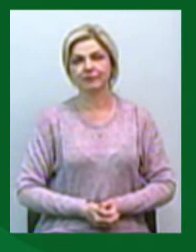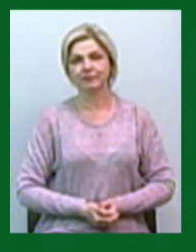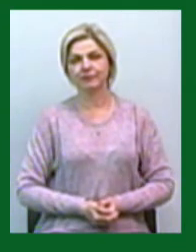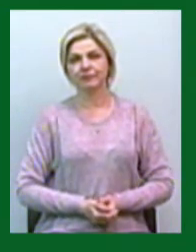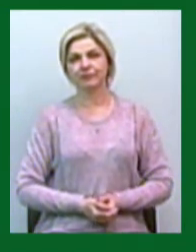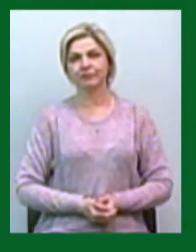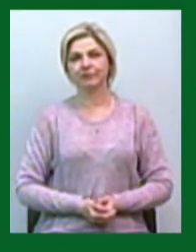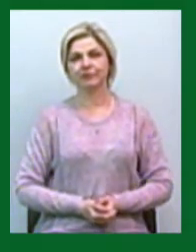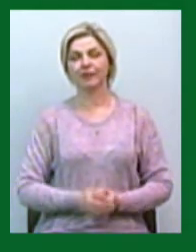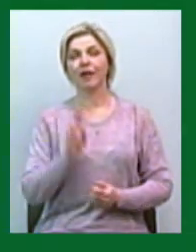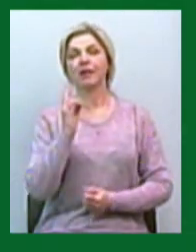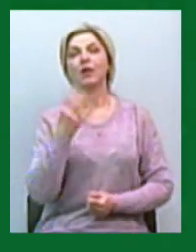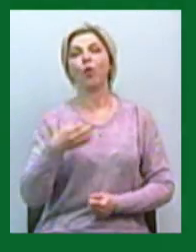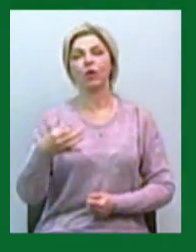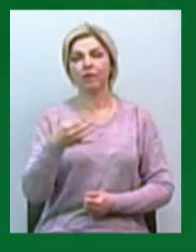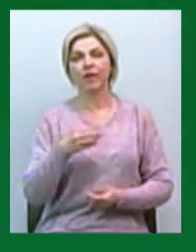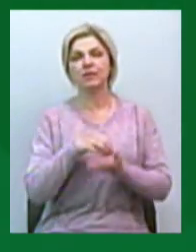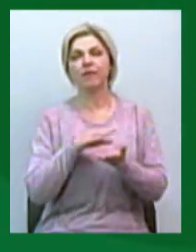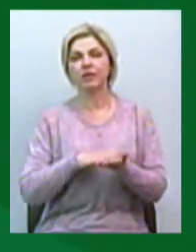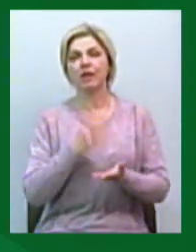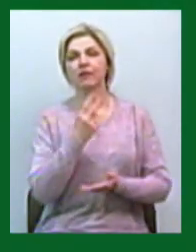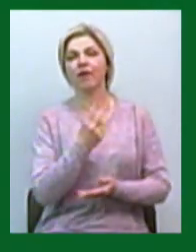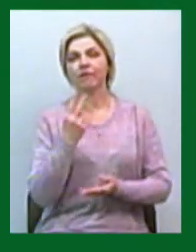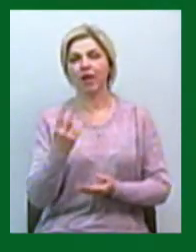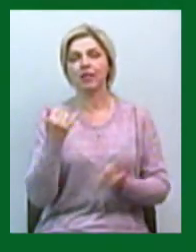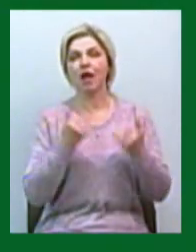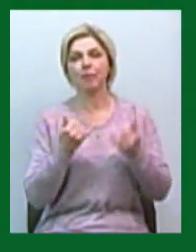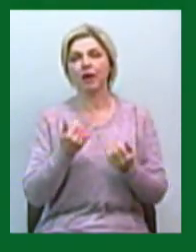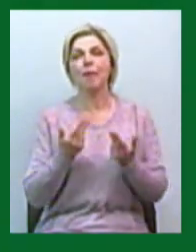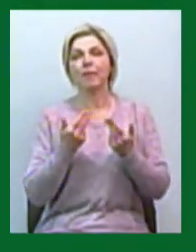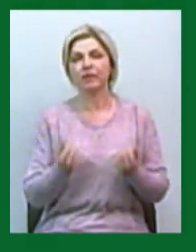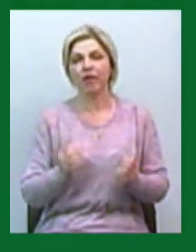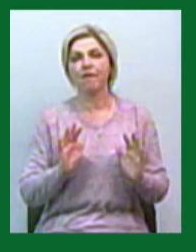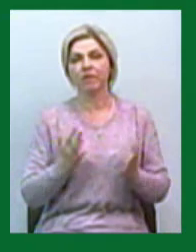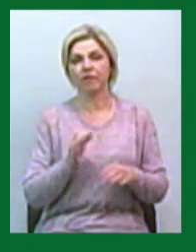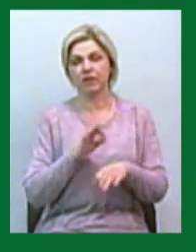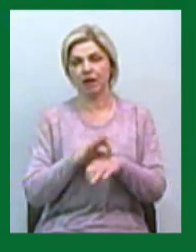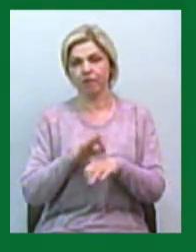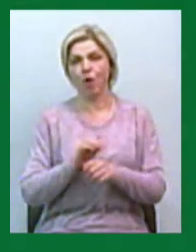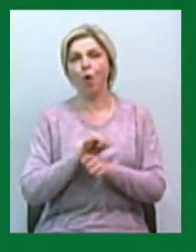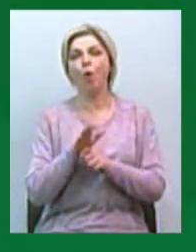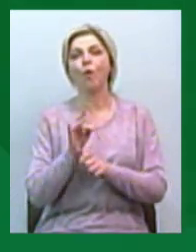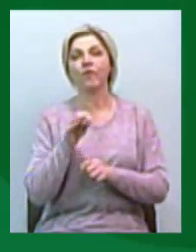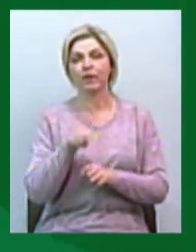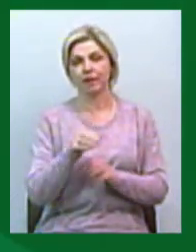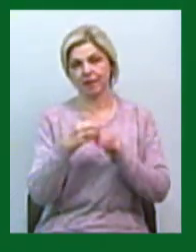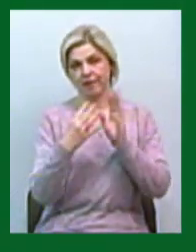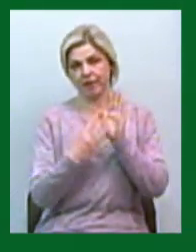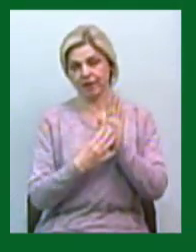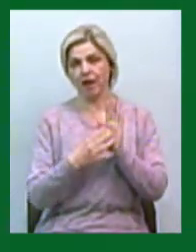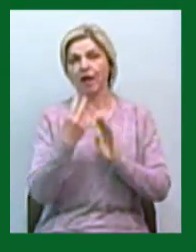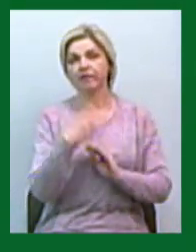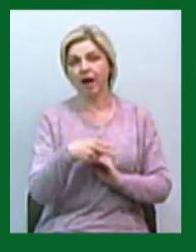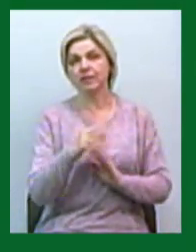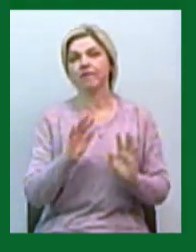Музика На Миколаївщині зафіксовано 22 лабораторного підтвердження випадки захворювання на COVID-19. 20